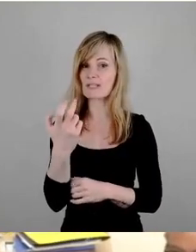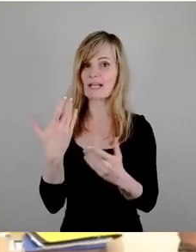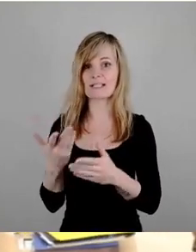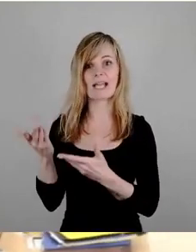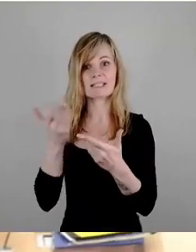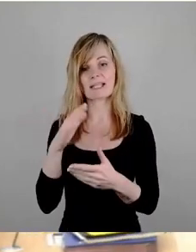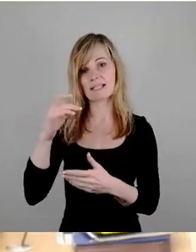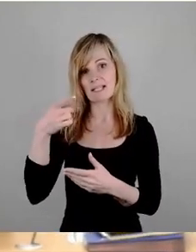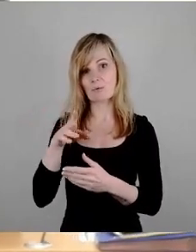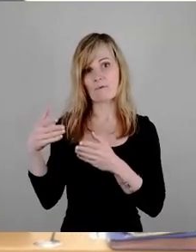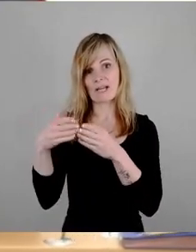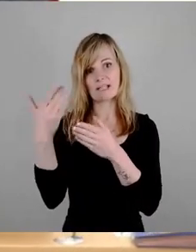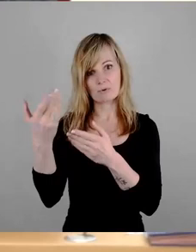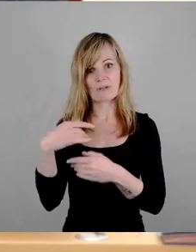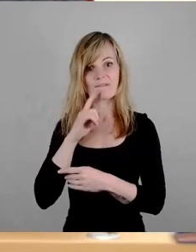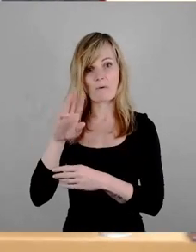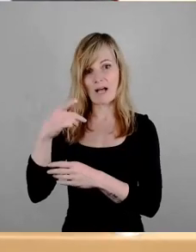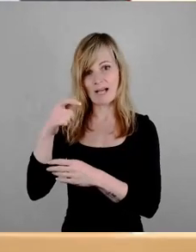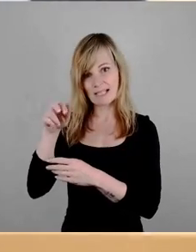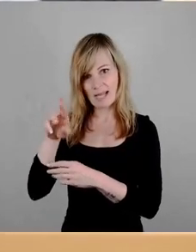-Fraktion Frau Wagner, bitte schön